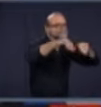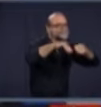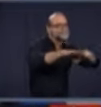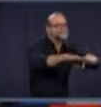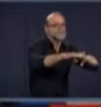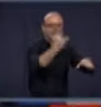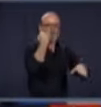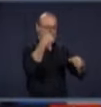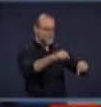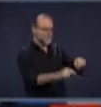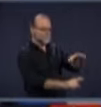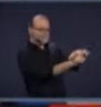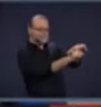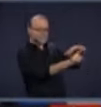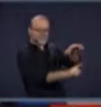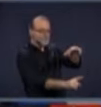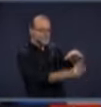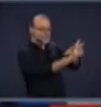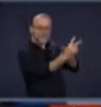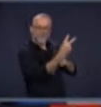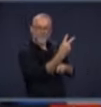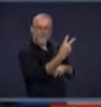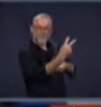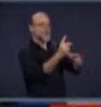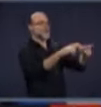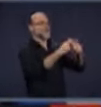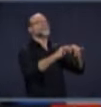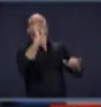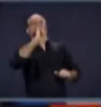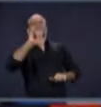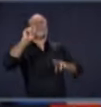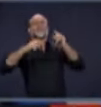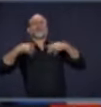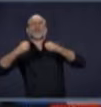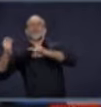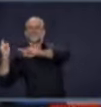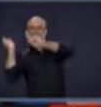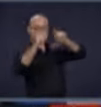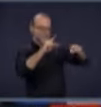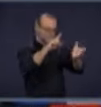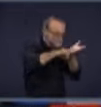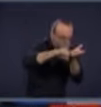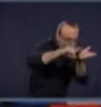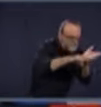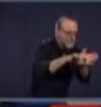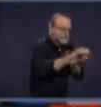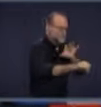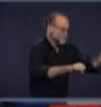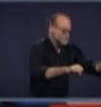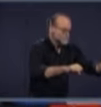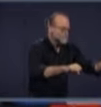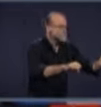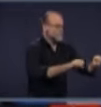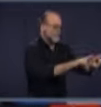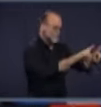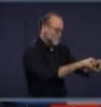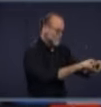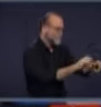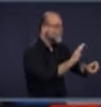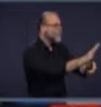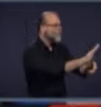confectionnent des masques, si vous avez un ou deux cas, nous pouvons faire une enquête de santé publique, identifier